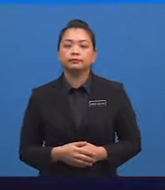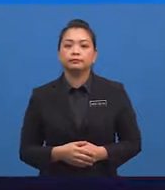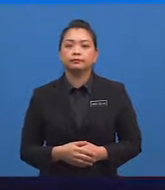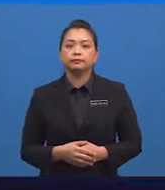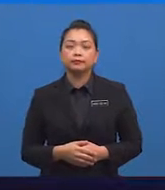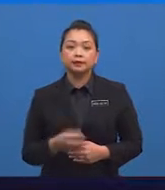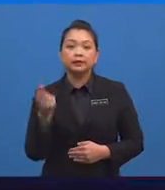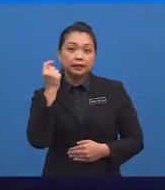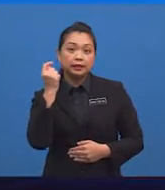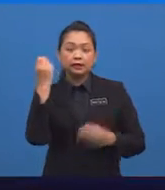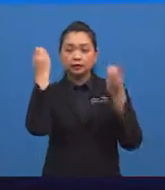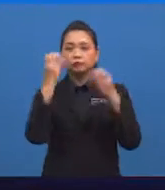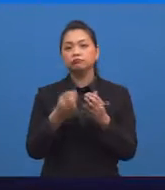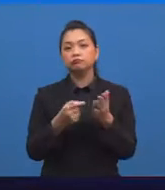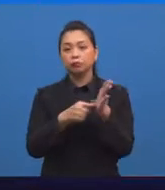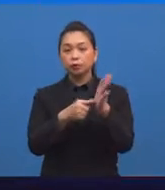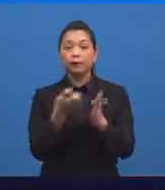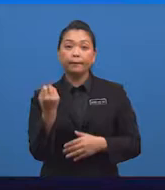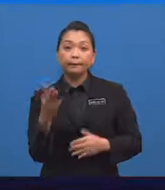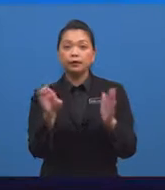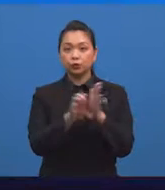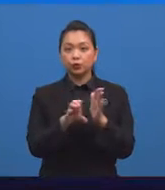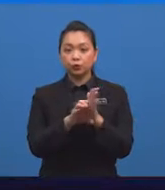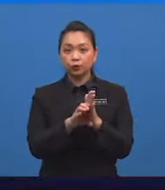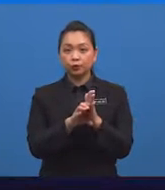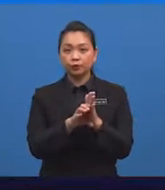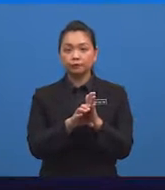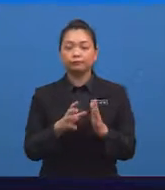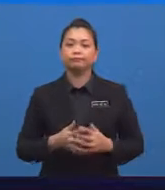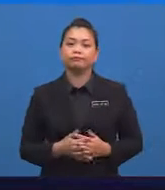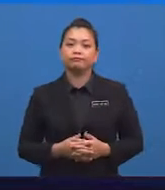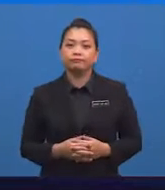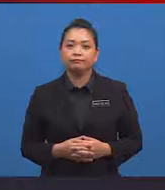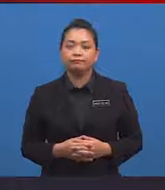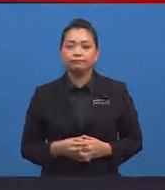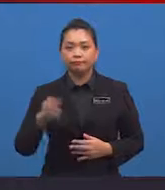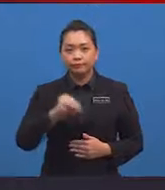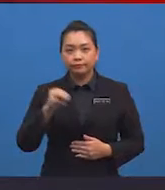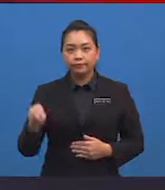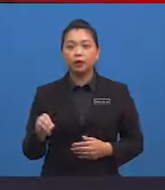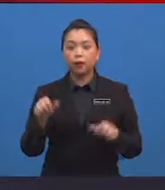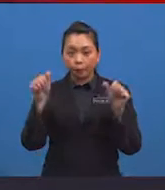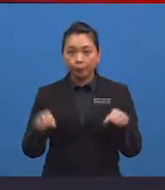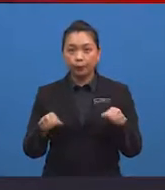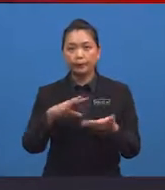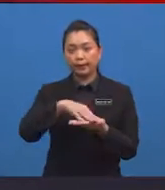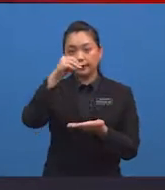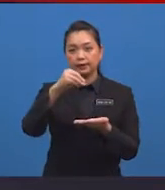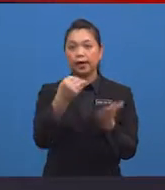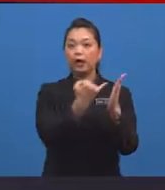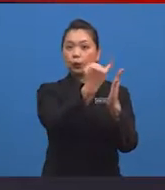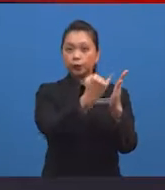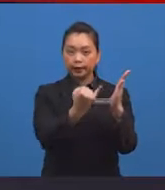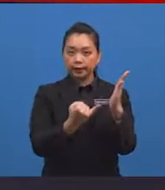tadi beberapa contoh tentang garis rentas lintang Murid-murid boleh belajar